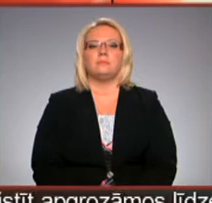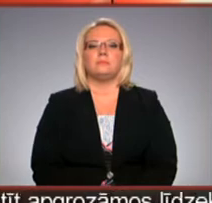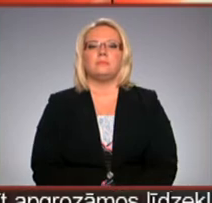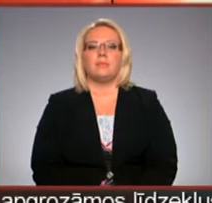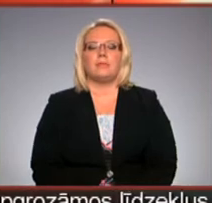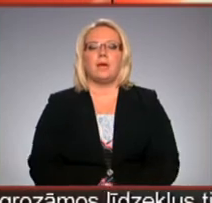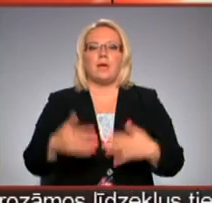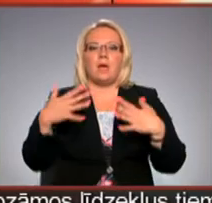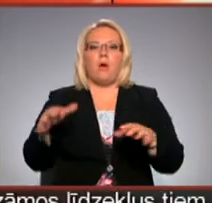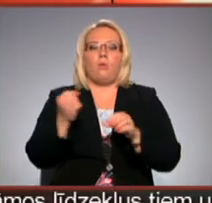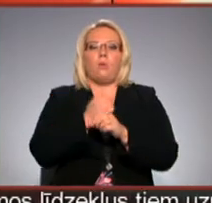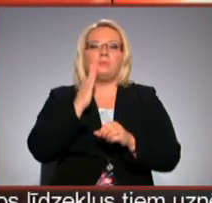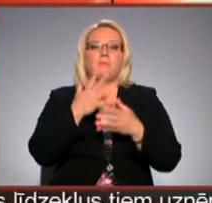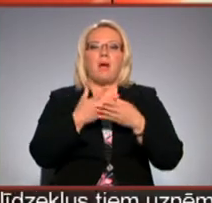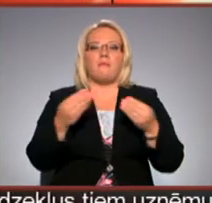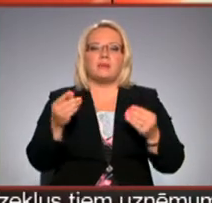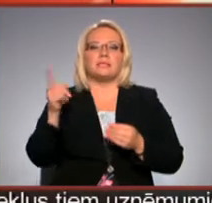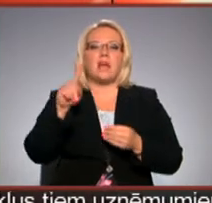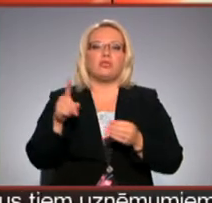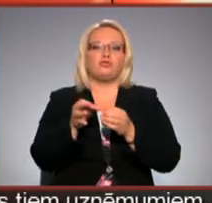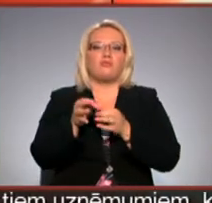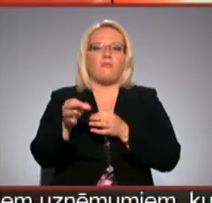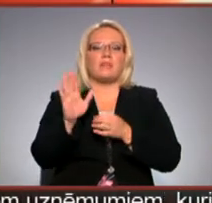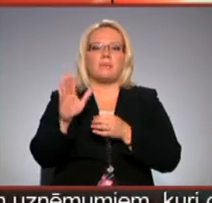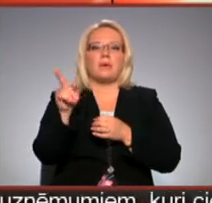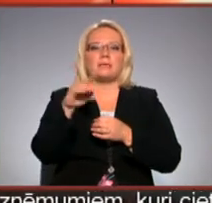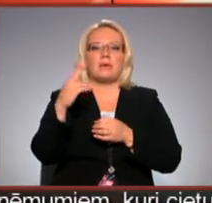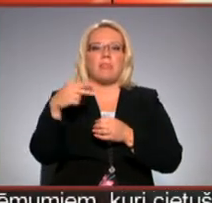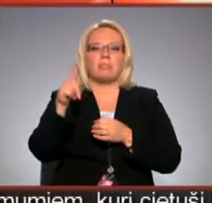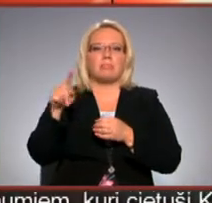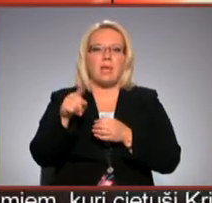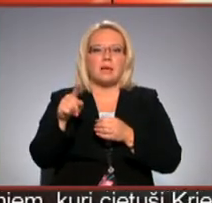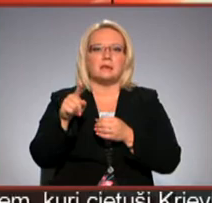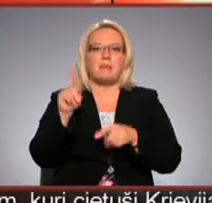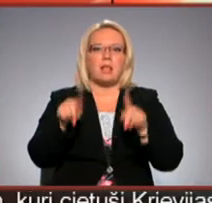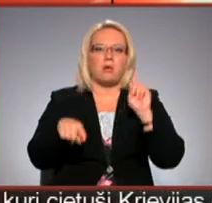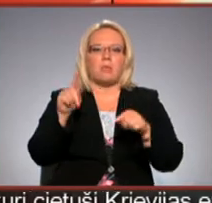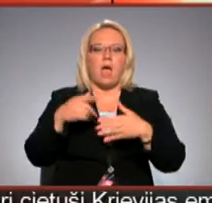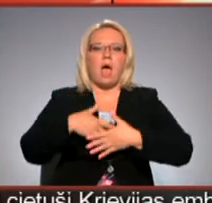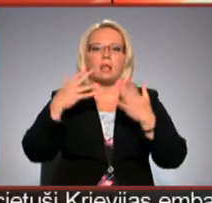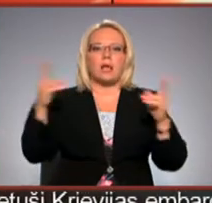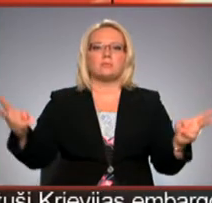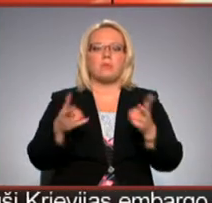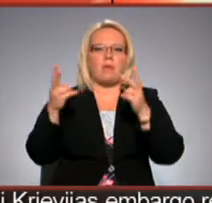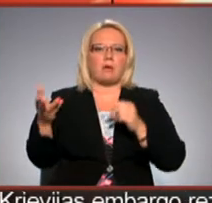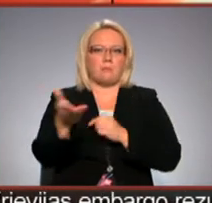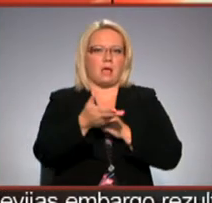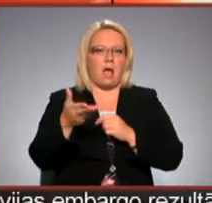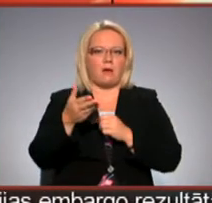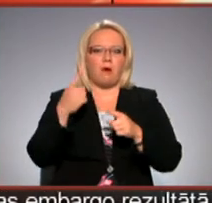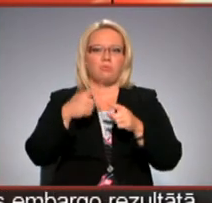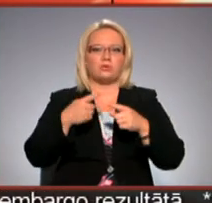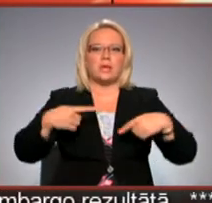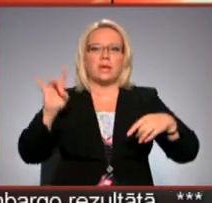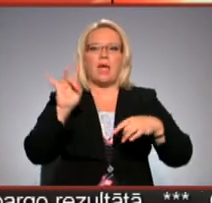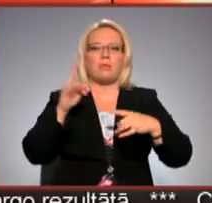Jau kopš pavasara streņča novadā pie sēdas grūzdu un laiku pa laikam arī ar atklātu liesmu deg pļava aptuveni pushektāru